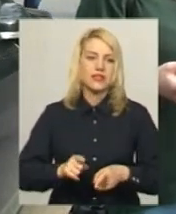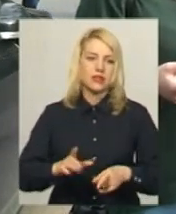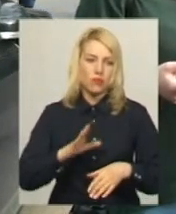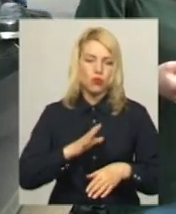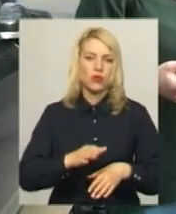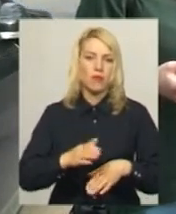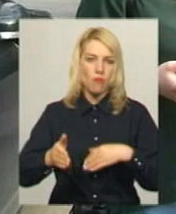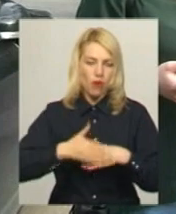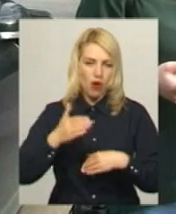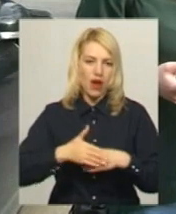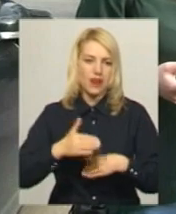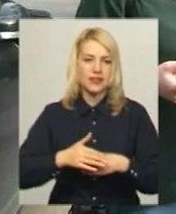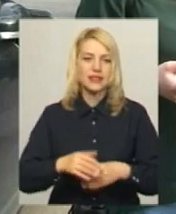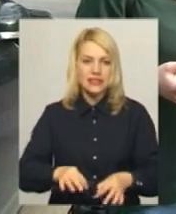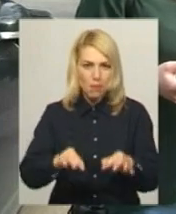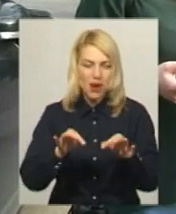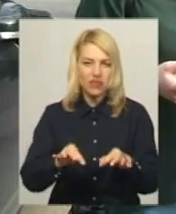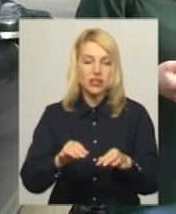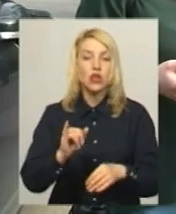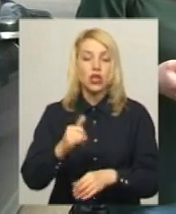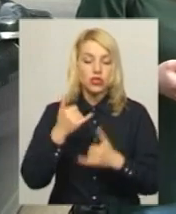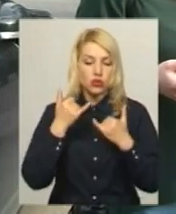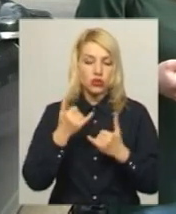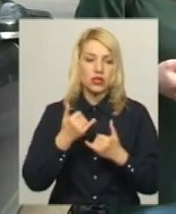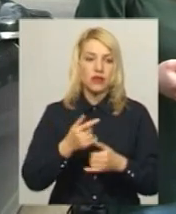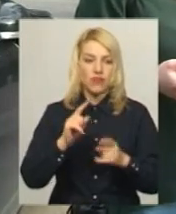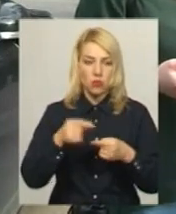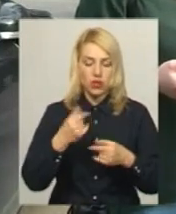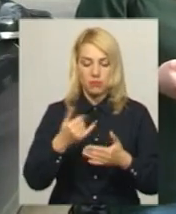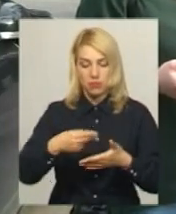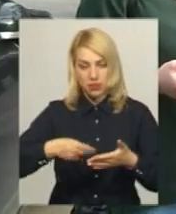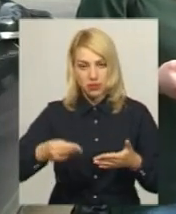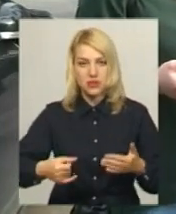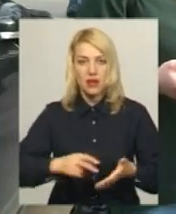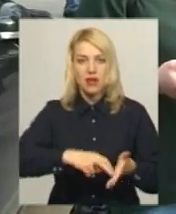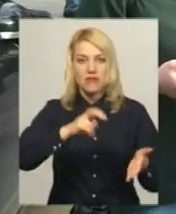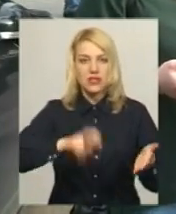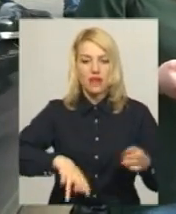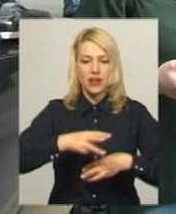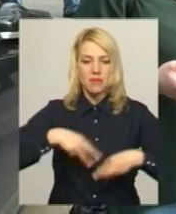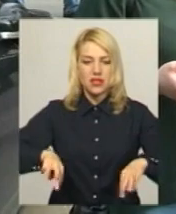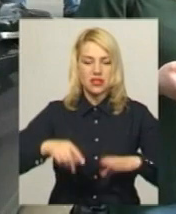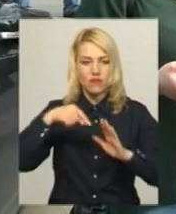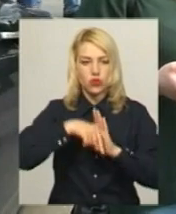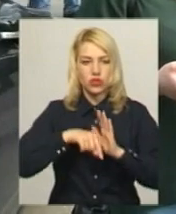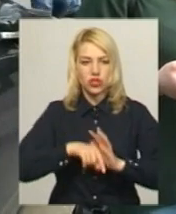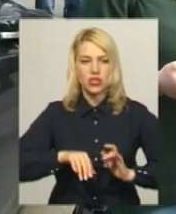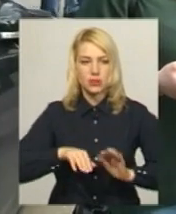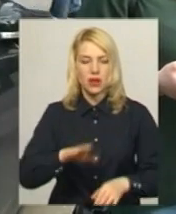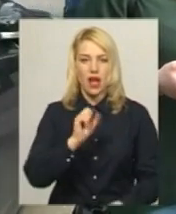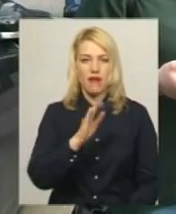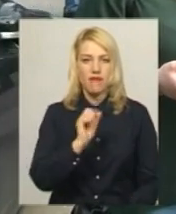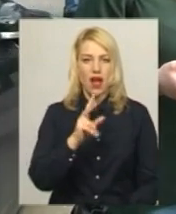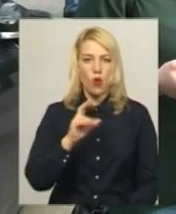покарання. Також одна із вимог, ми сьогодні збираємо підписи, одна із вимог відставка міністра внутрішніх справ Арсена